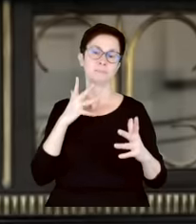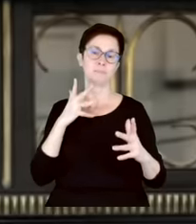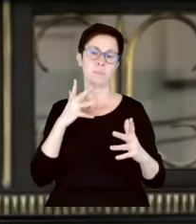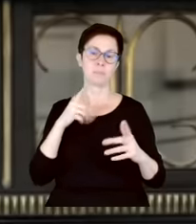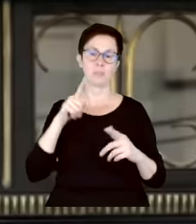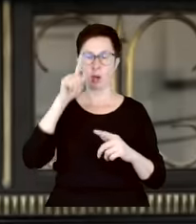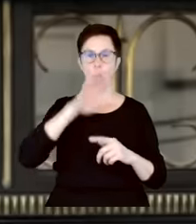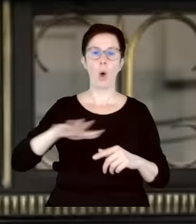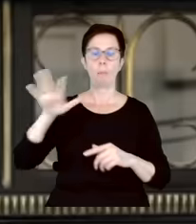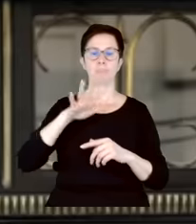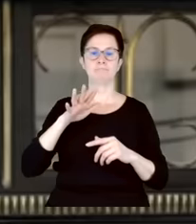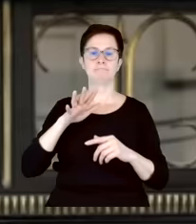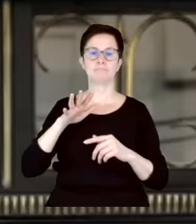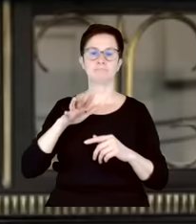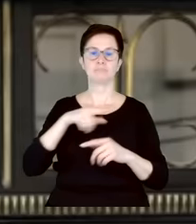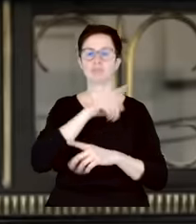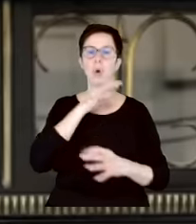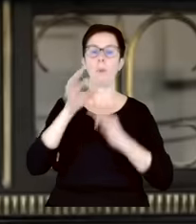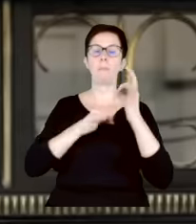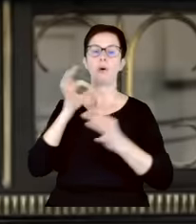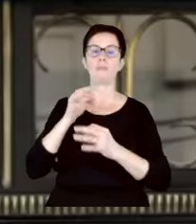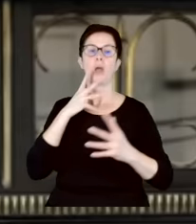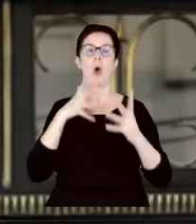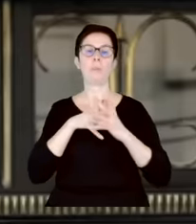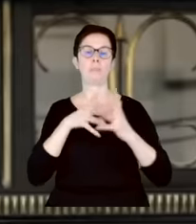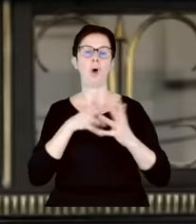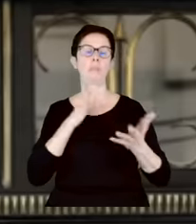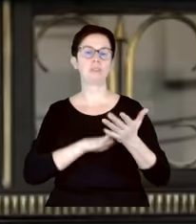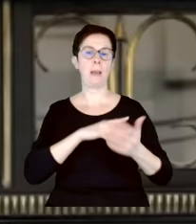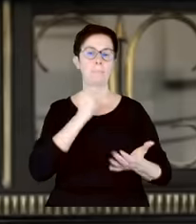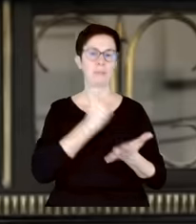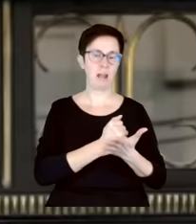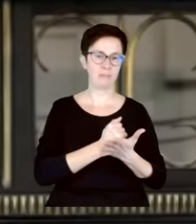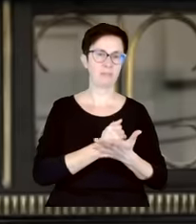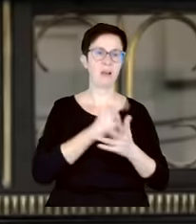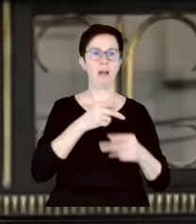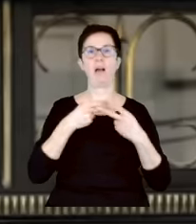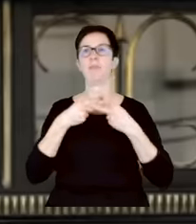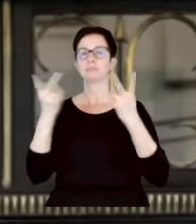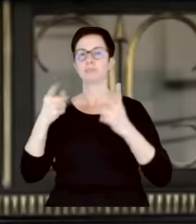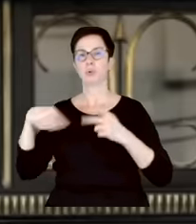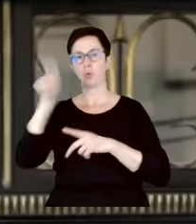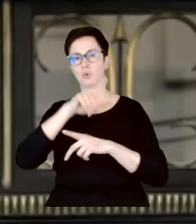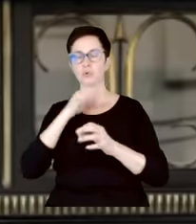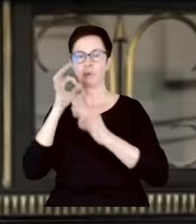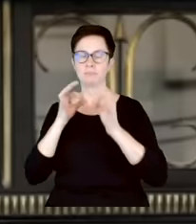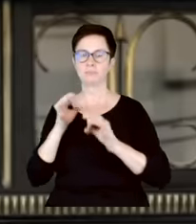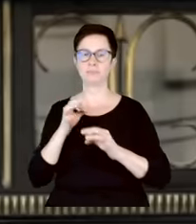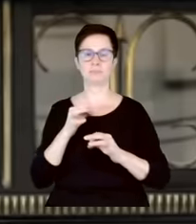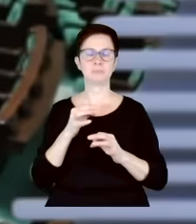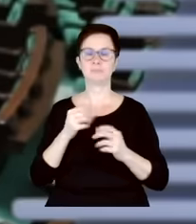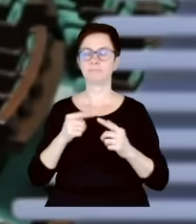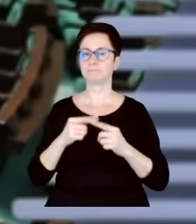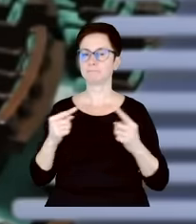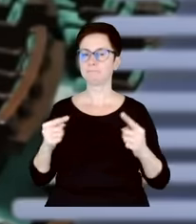próbuje się kształtować na podstawie opinii prawnych. Opinia prawna to nie jest żadna wykładnia. To wiemy, ale ja spytam panią bardziej precyzyjnie. Wracając do mojego